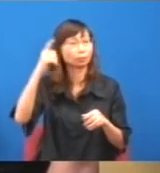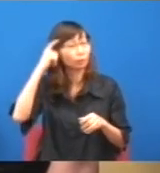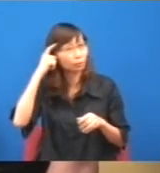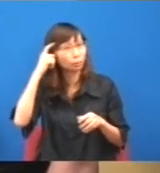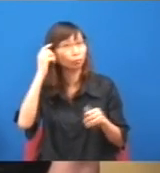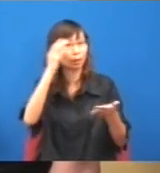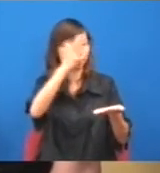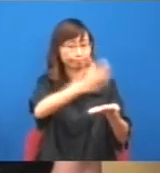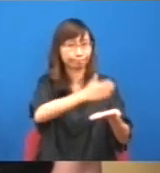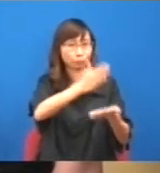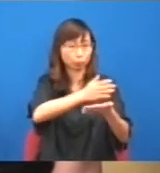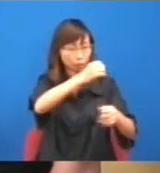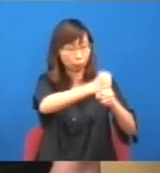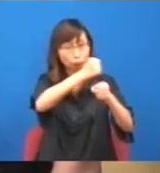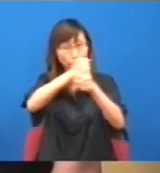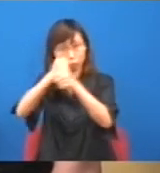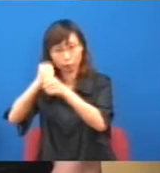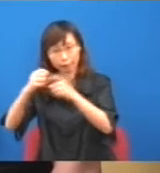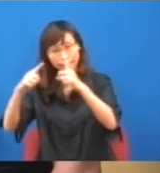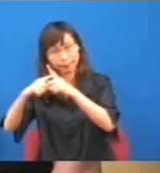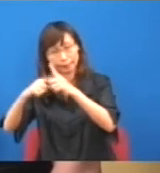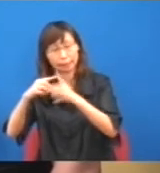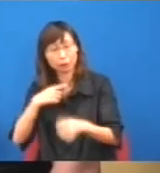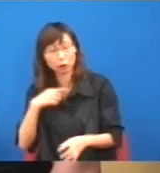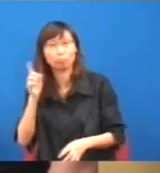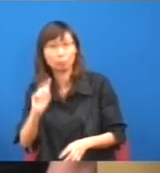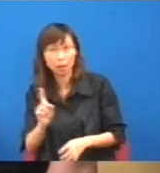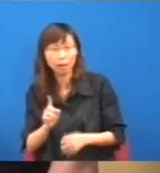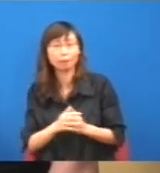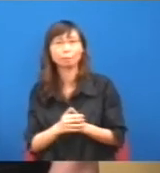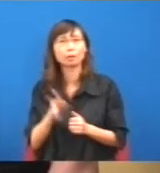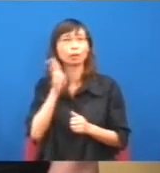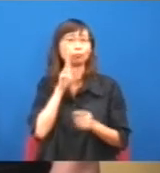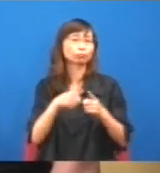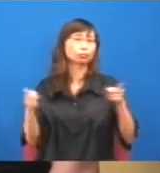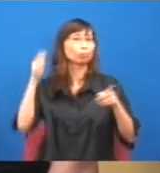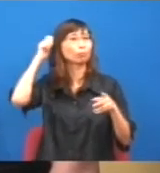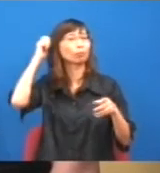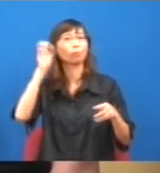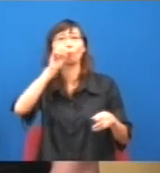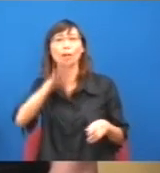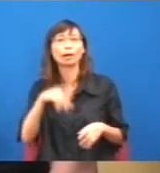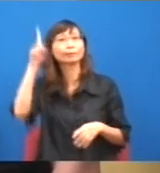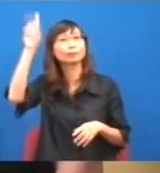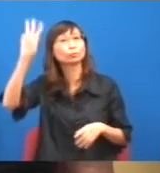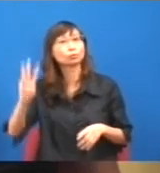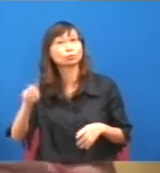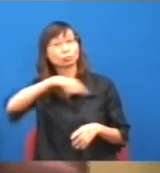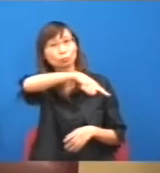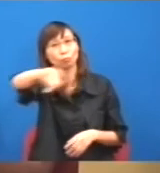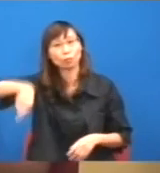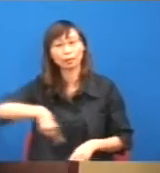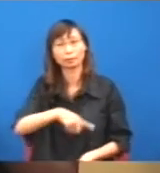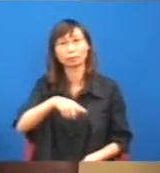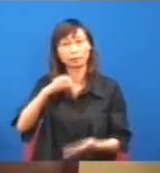階層的實際需要,我們都明白了一件事,譬如剛才藏鋒用到就是,天水圍,因為它當地